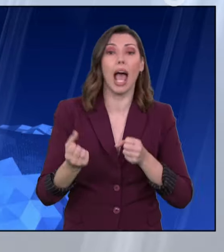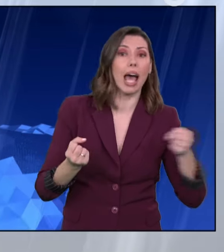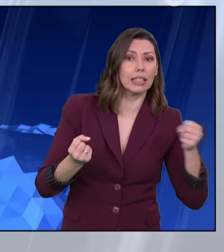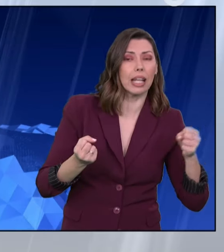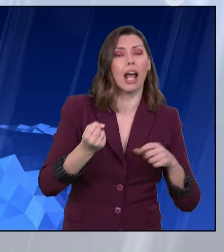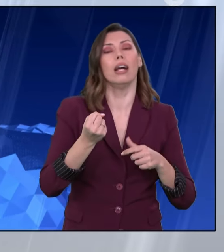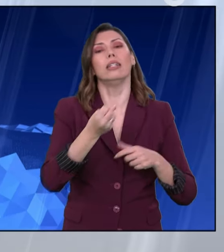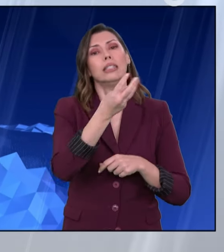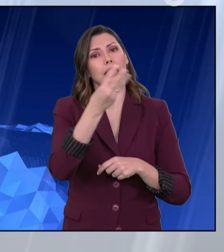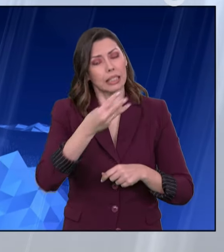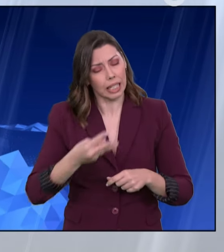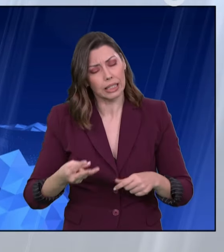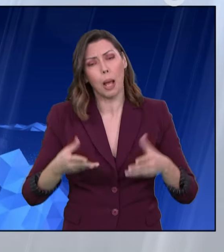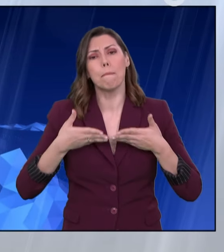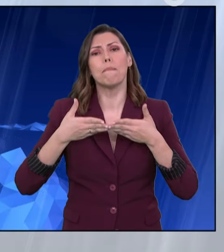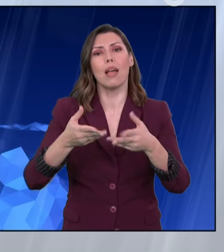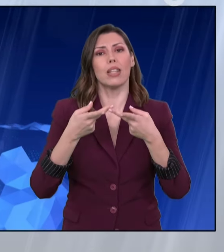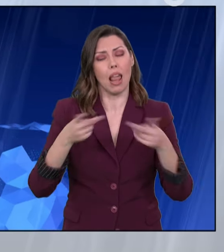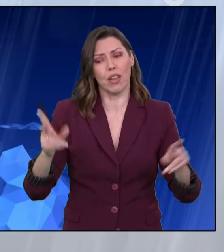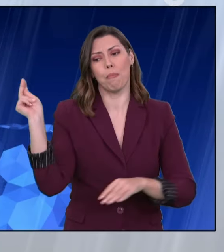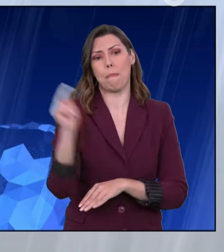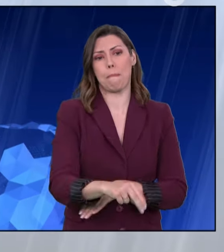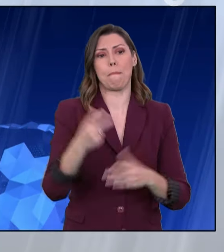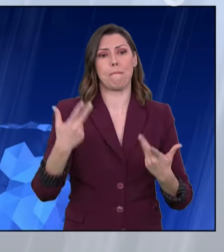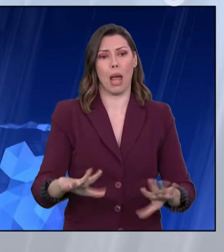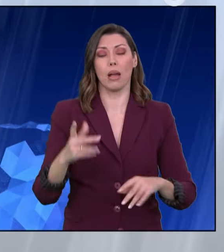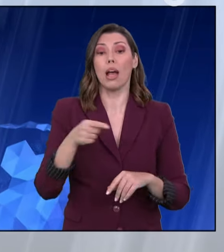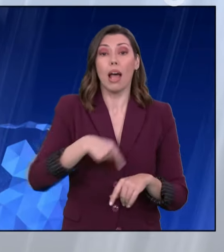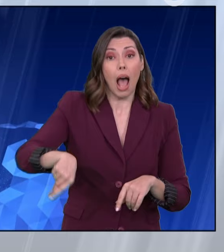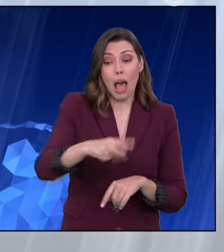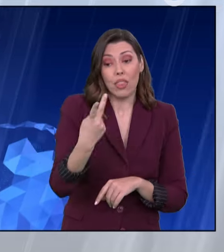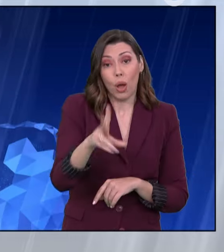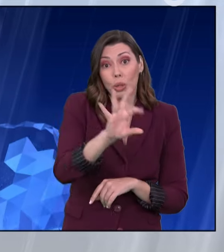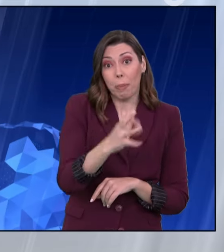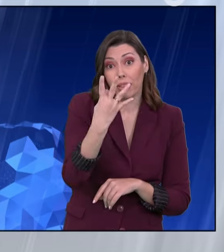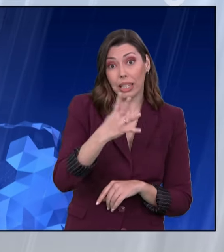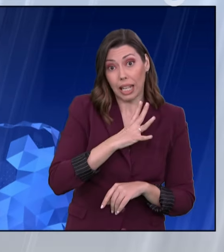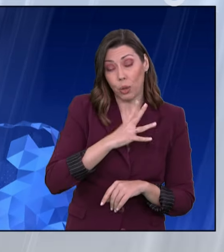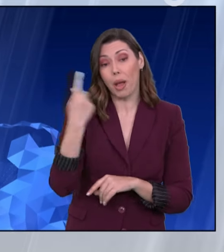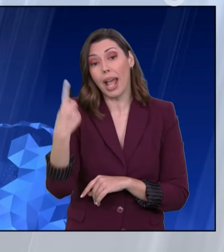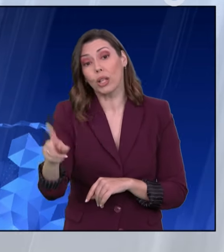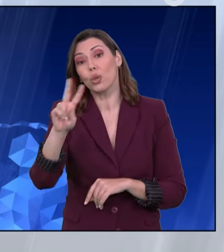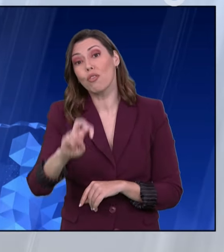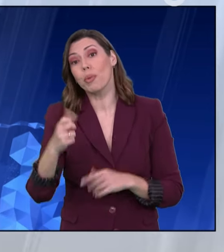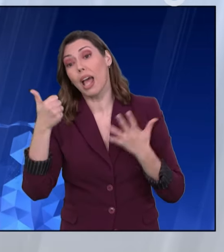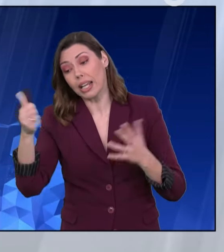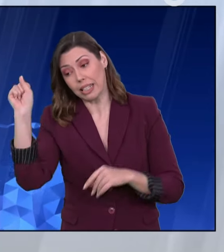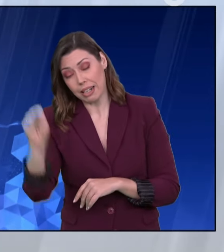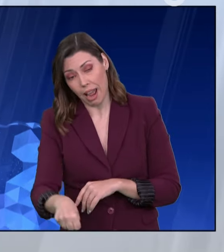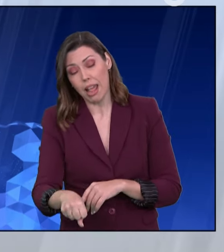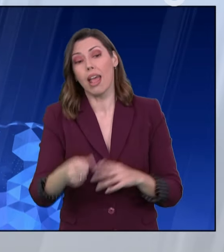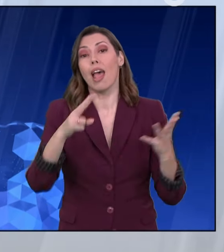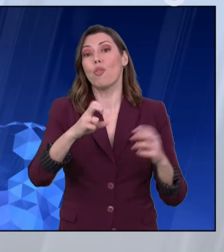ομόφυλων ζευγαριών. Από τους 254 παρόντες βουλευτές, 175 ψήφισαν ναι, 75 όχι, 2 δήλωσαν παρόν,